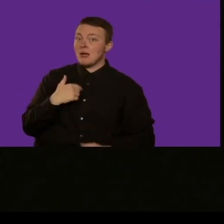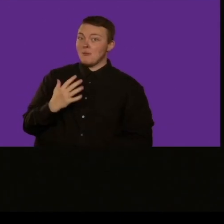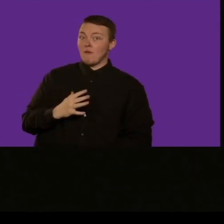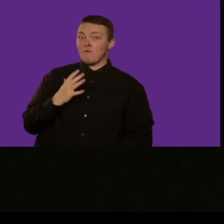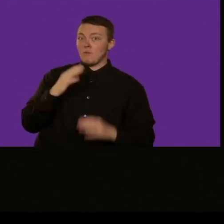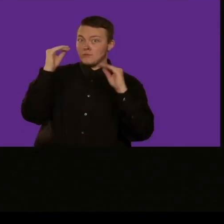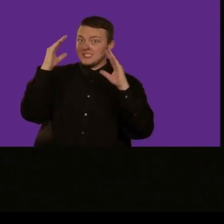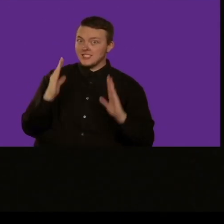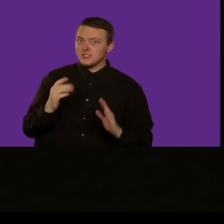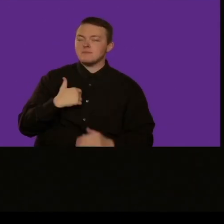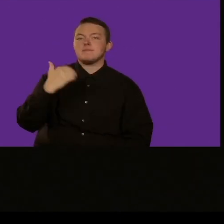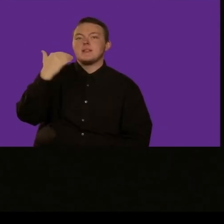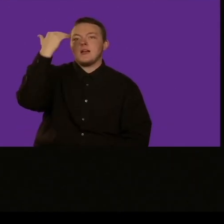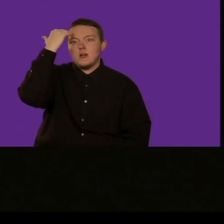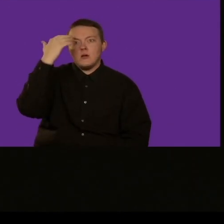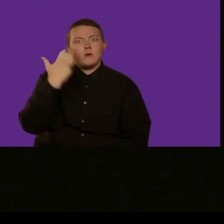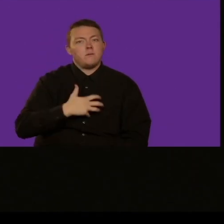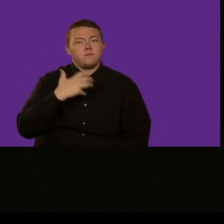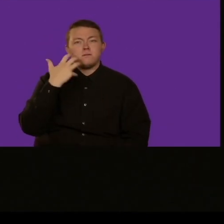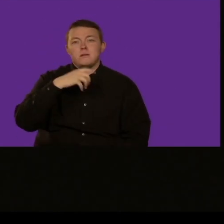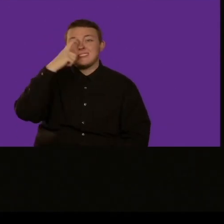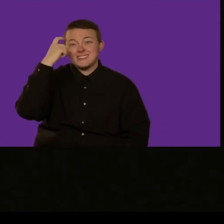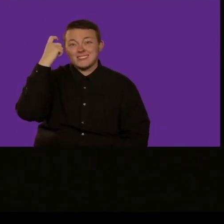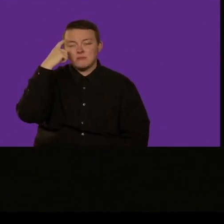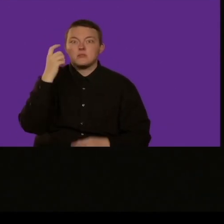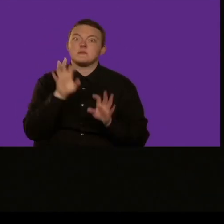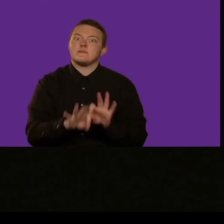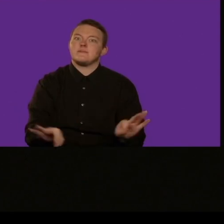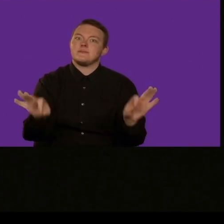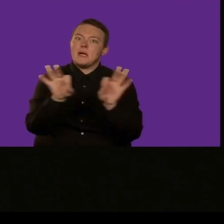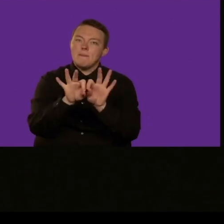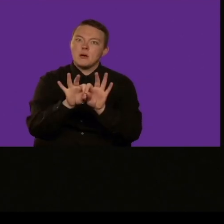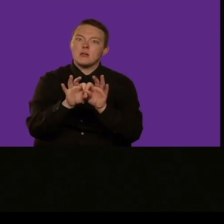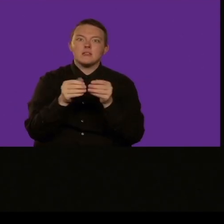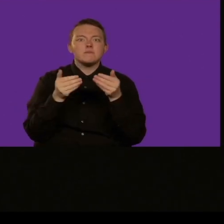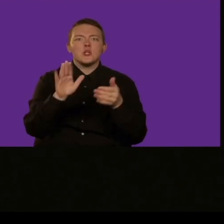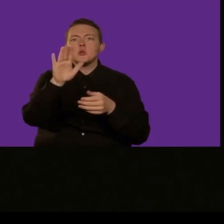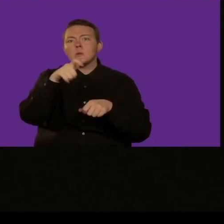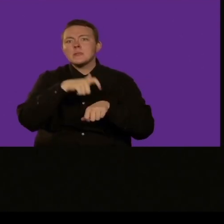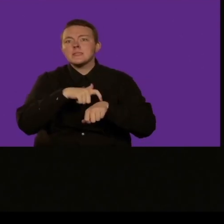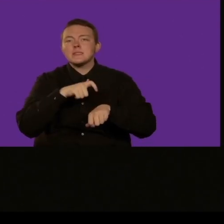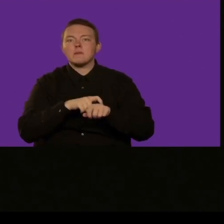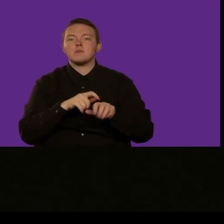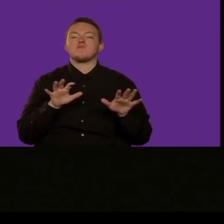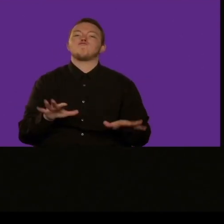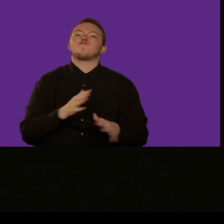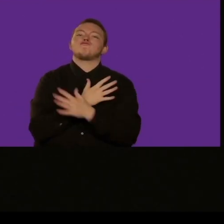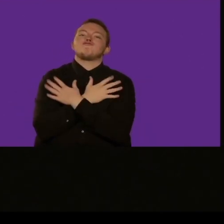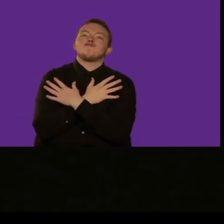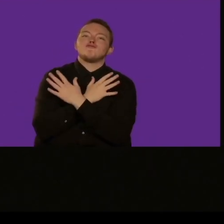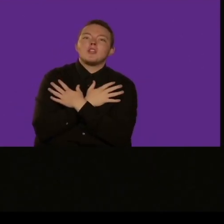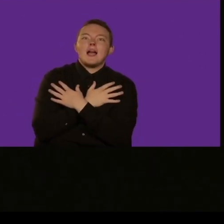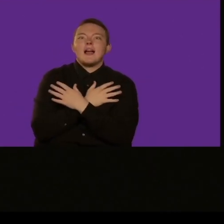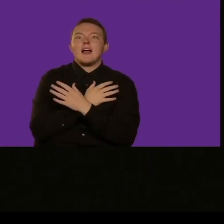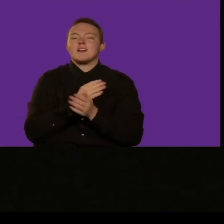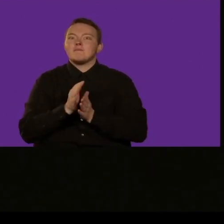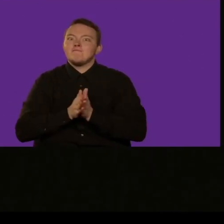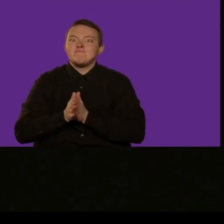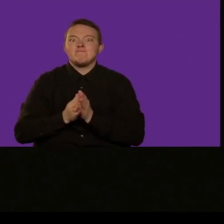per molti anni. Grazie a voi tutti per essere presenti in questa conferenza e poter condividere, creare, imparare.